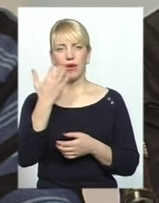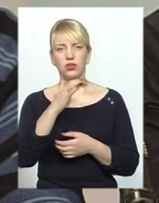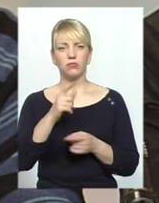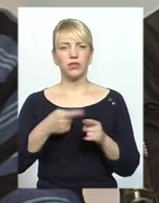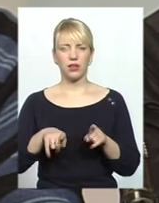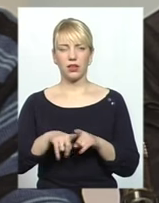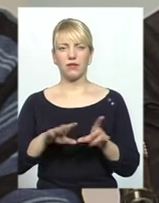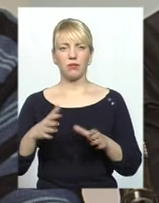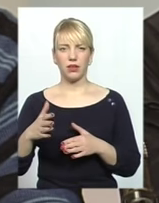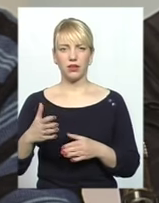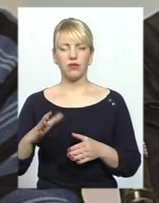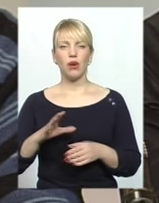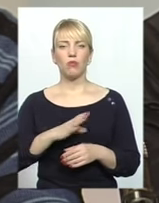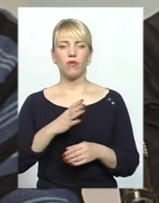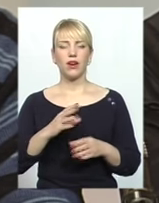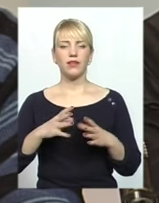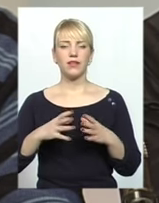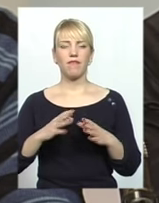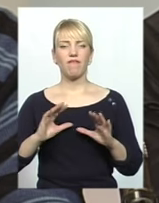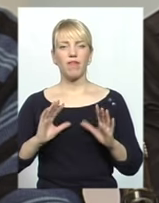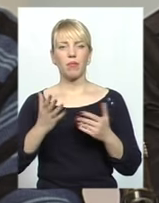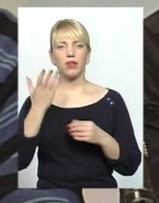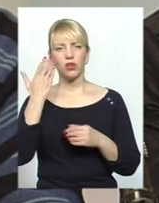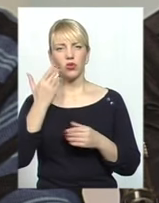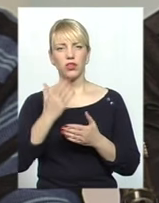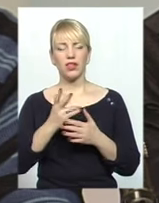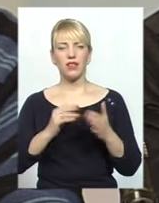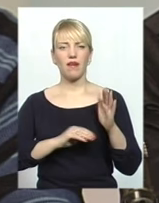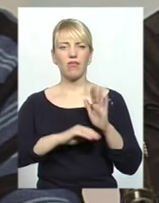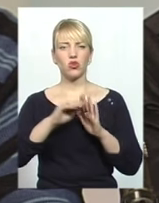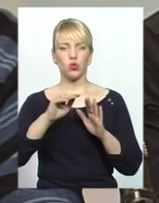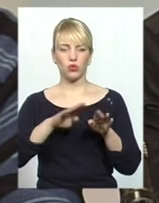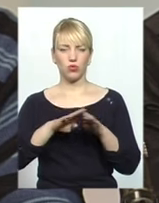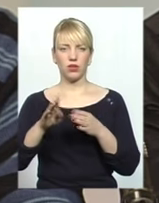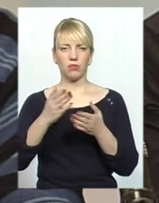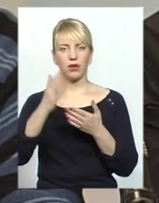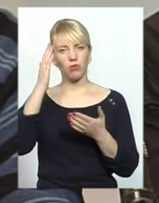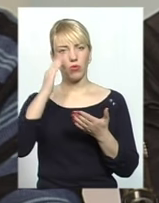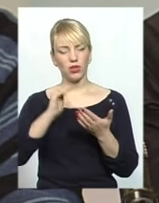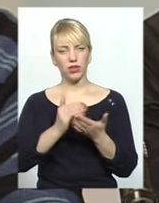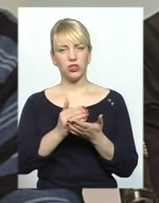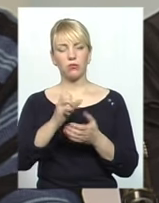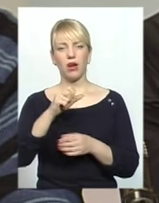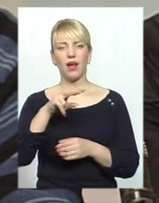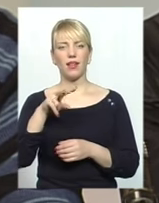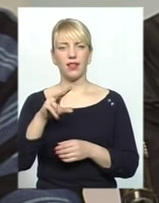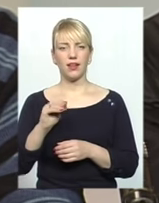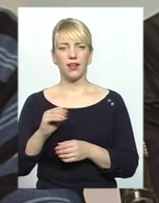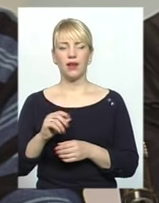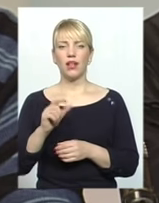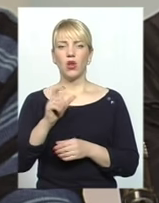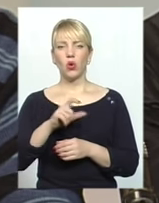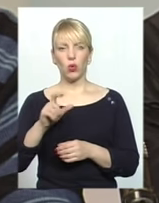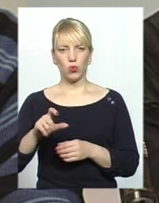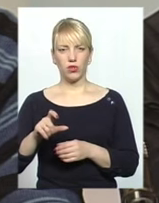Бувають випадки, які є на високому рівні, на політичному і так далі. Але мешканці,